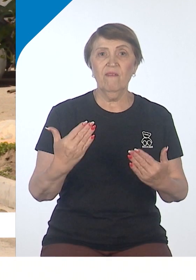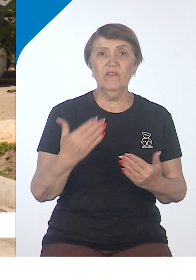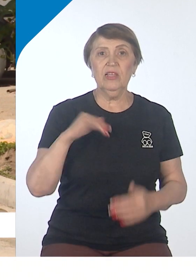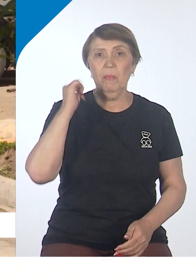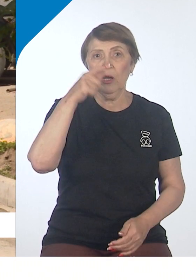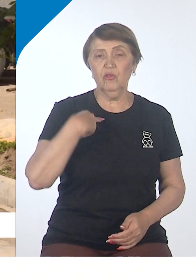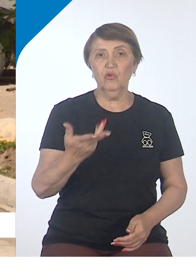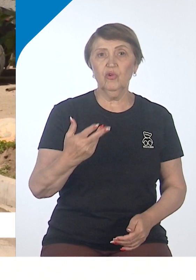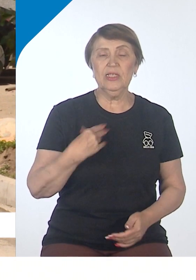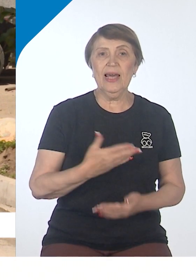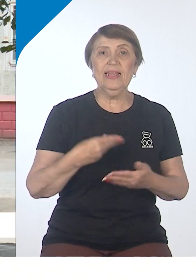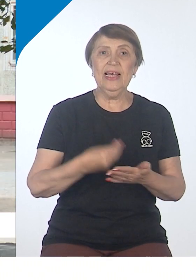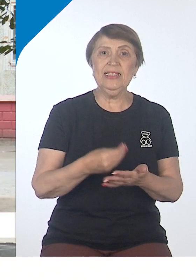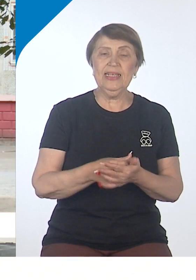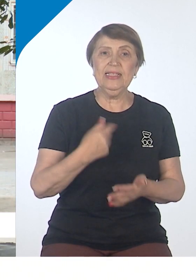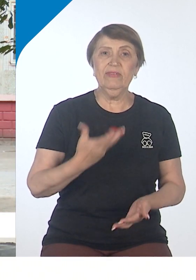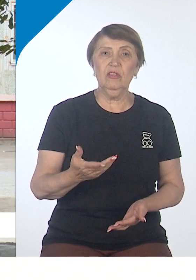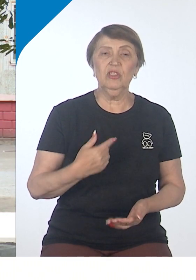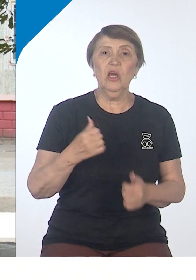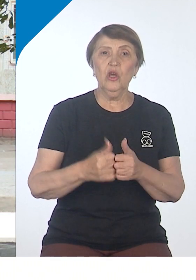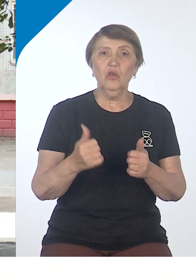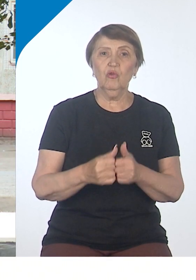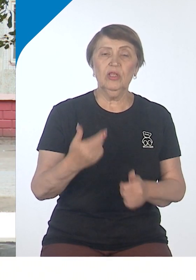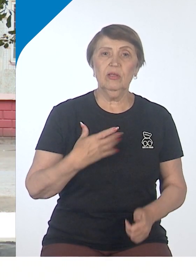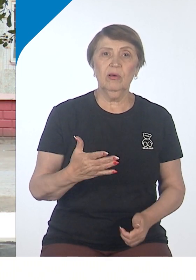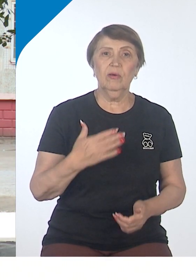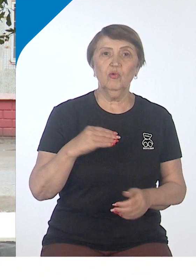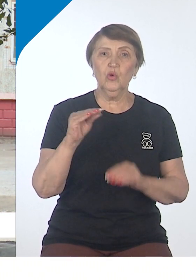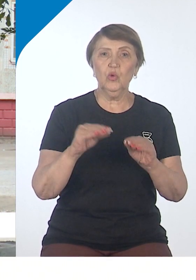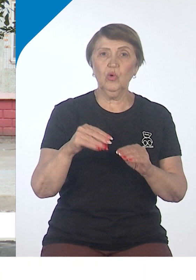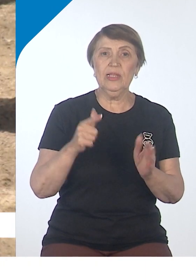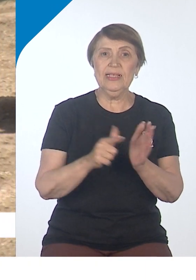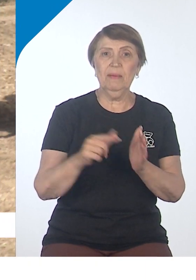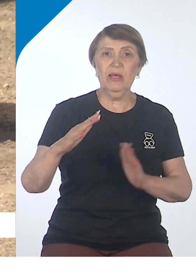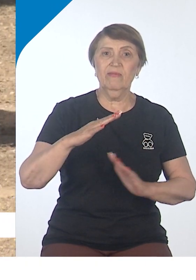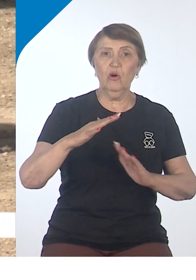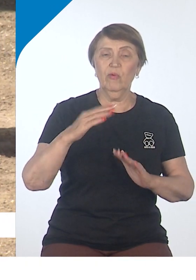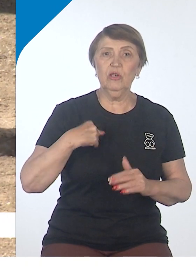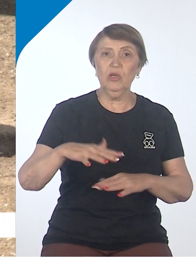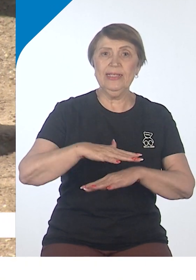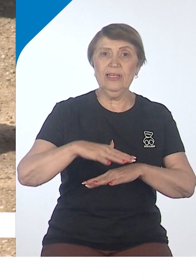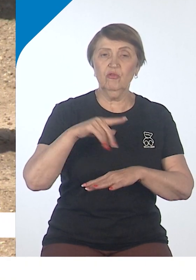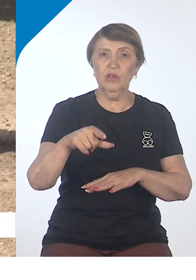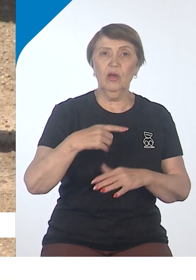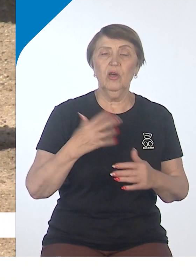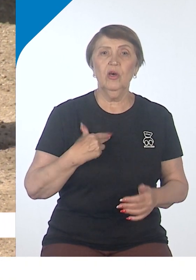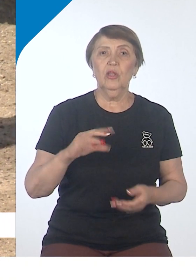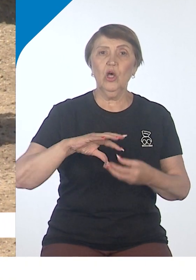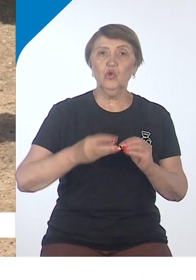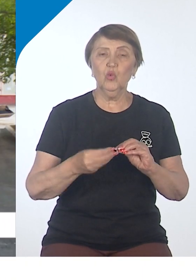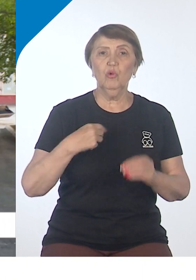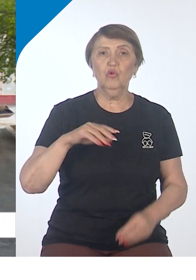средства президентской единой субсидии в Хабаровске благоустроят 7 дворовых территорий на сумму чуть больше 50 миллионов рублей.